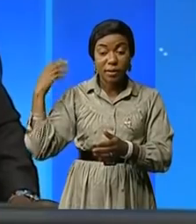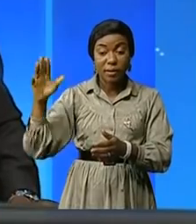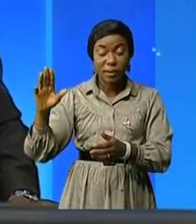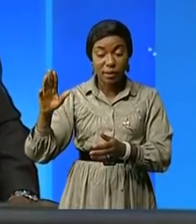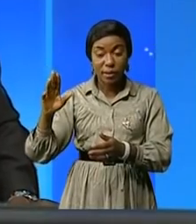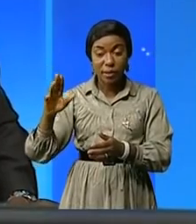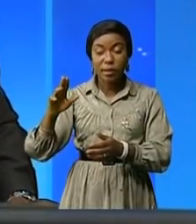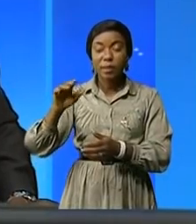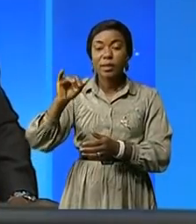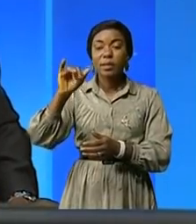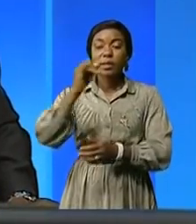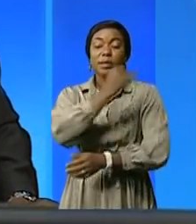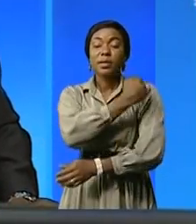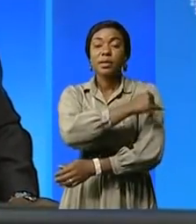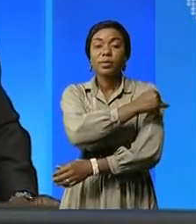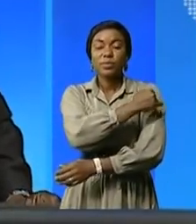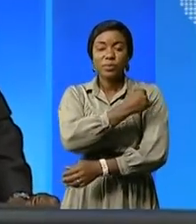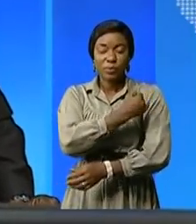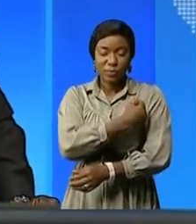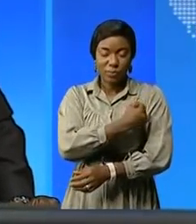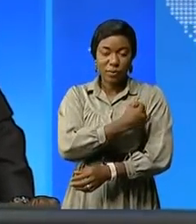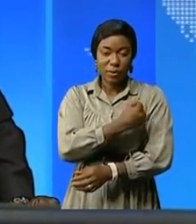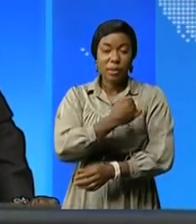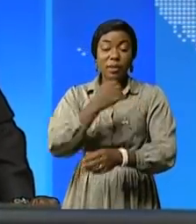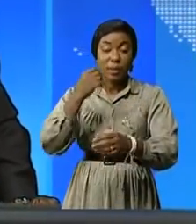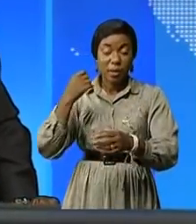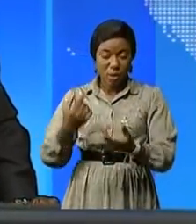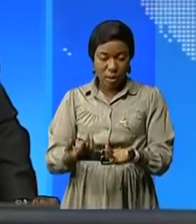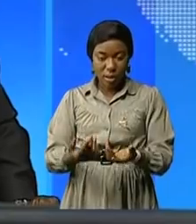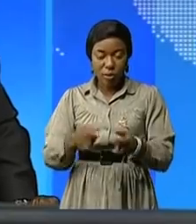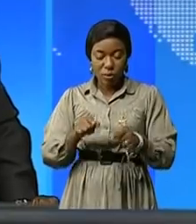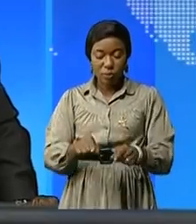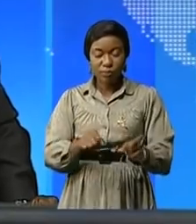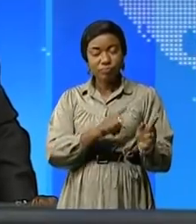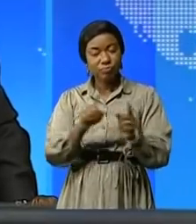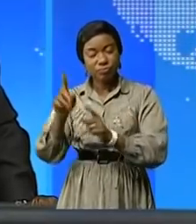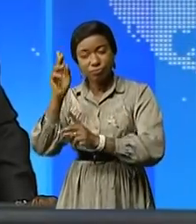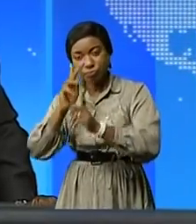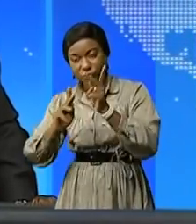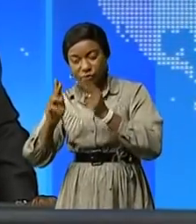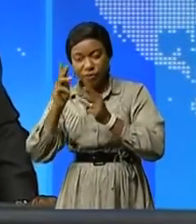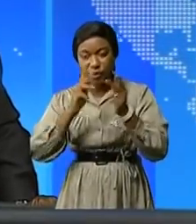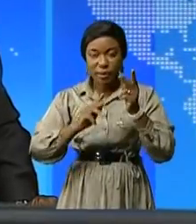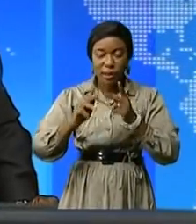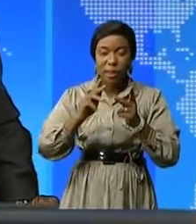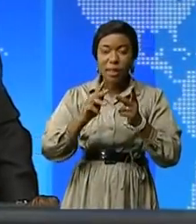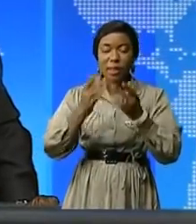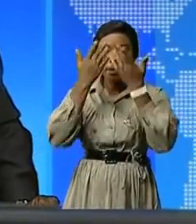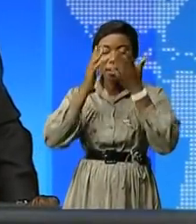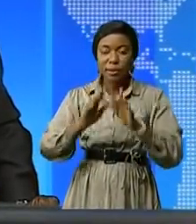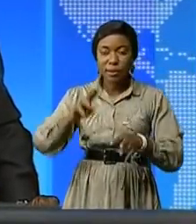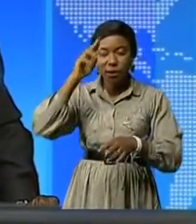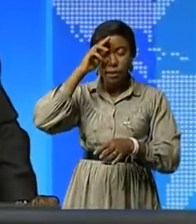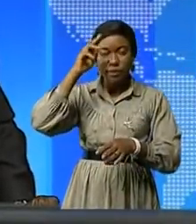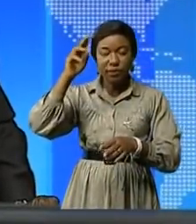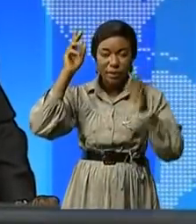ce jeudi les étudiants de l'institut supérieur pédagogique de la ville de Bouniard Il les a exhortés à se